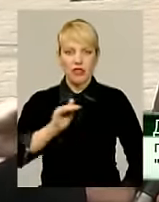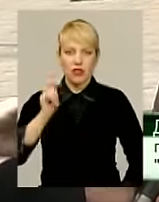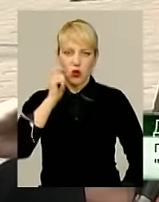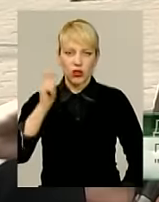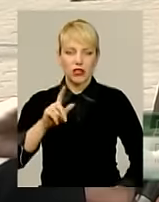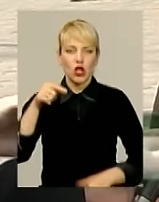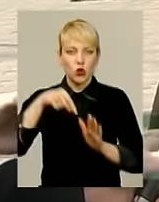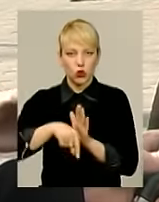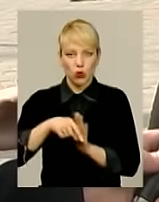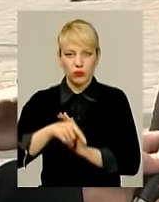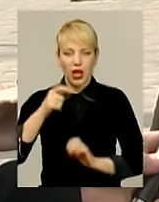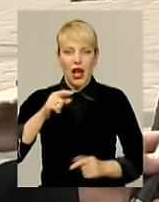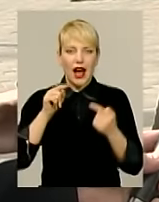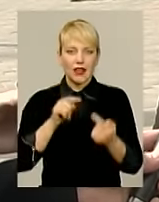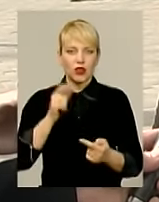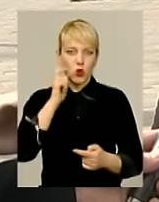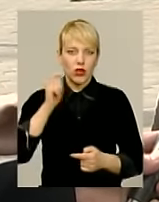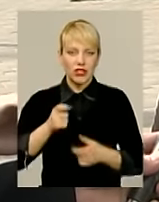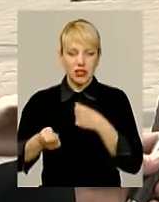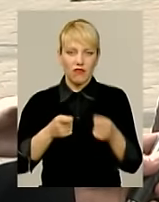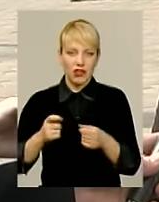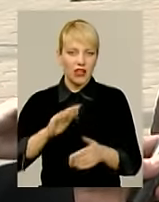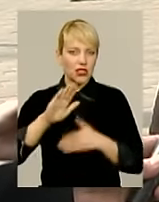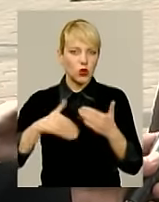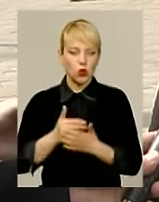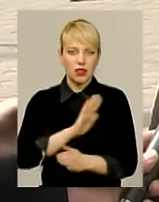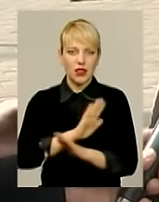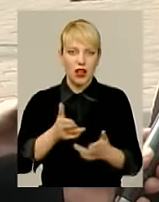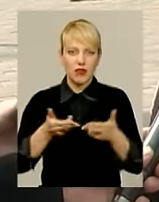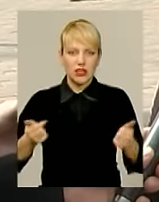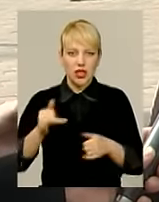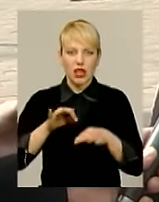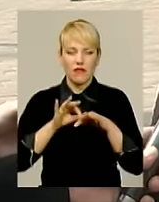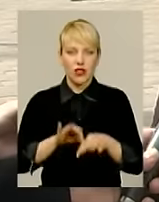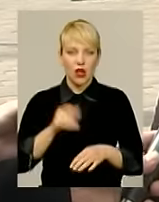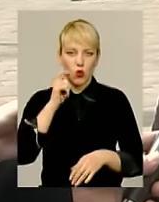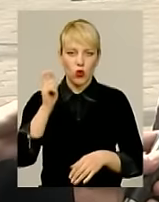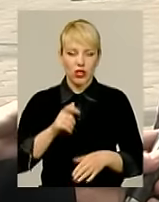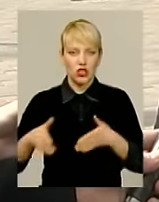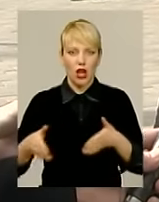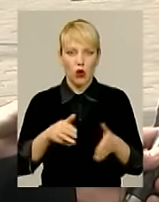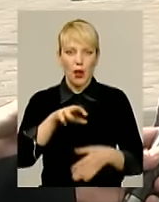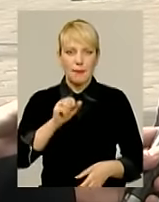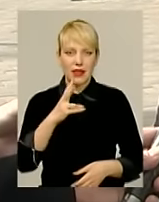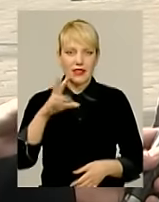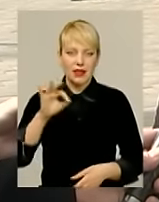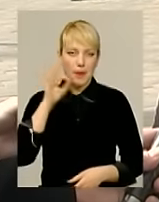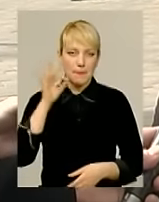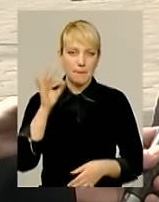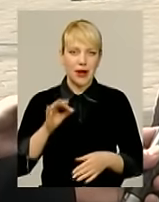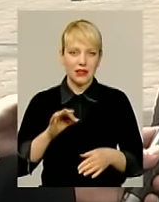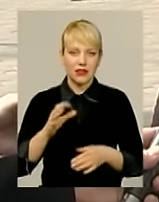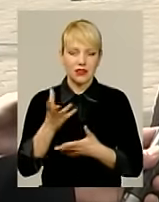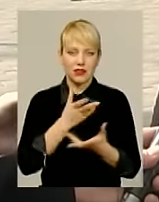українська, точніше антиукраїнська влада, досі не визнає. І веде Україну шляхом Мінської пастки. Тому що інакше ці